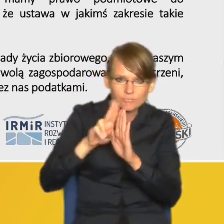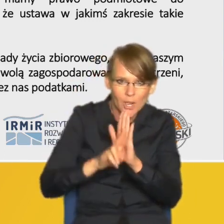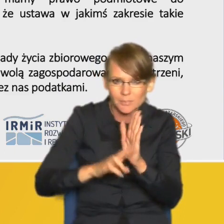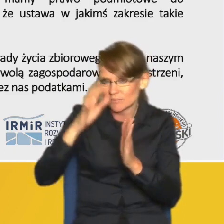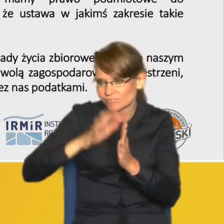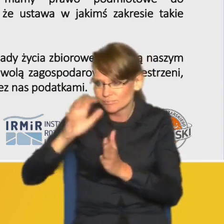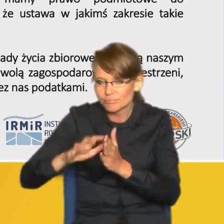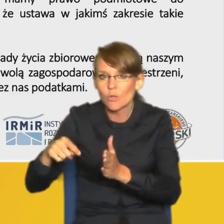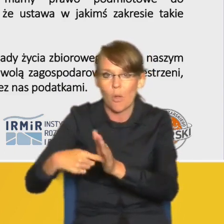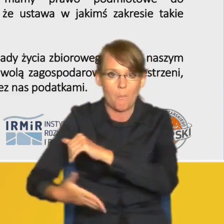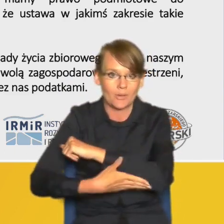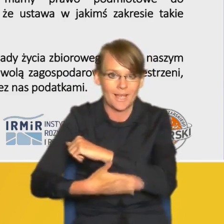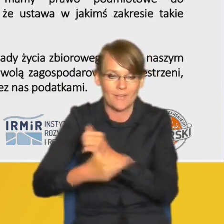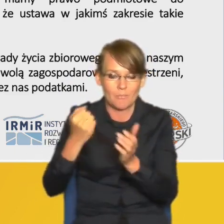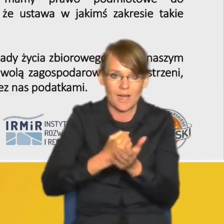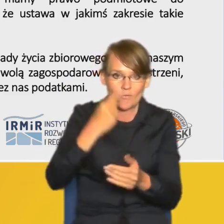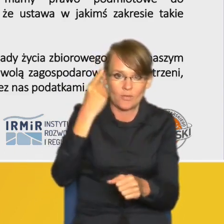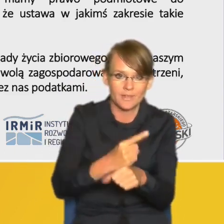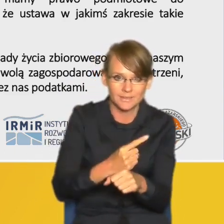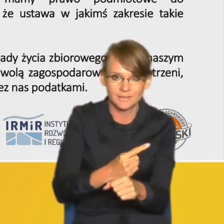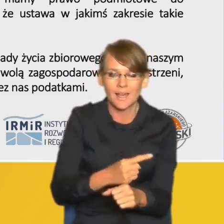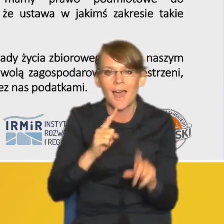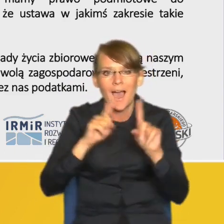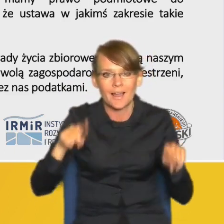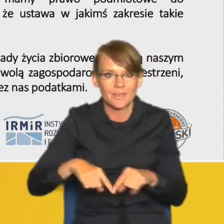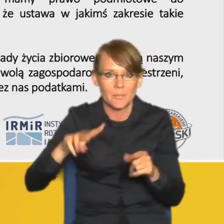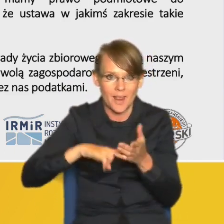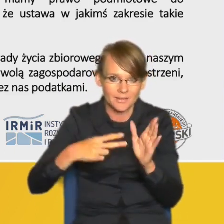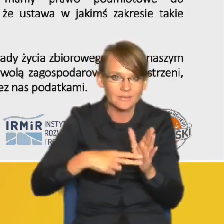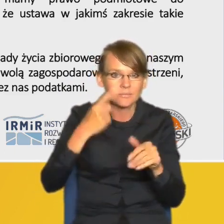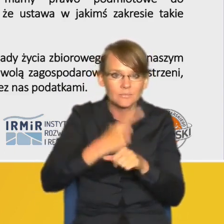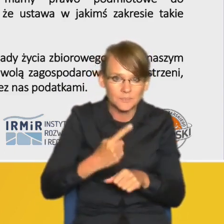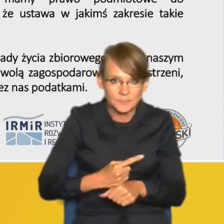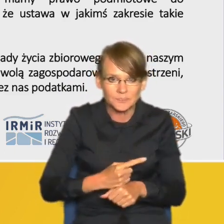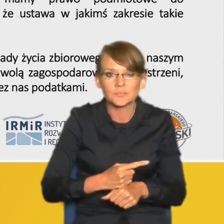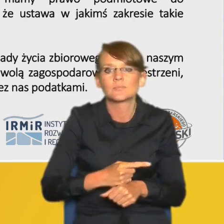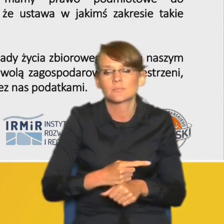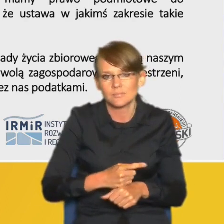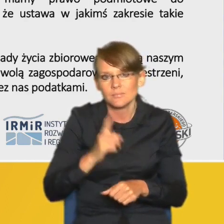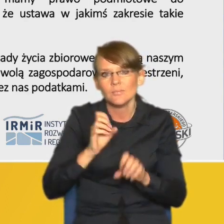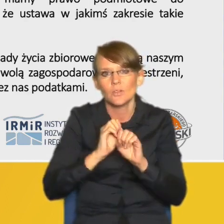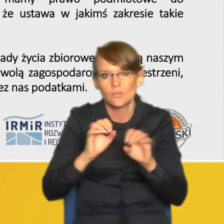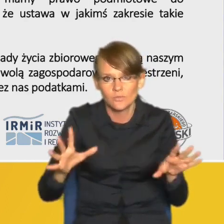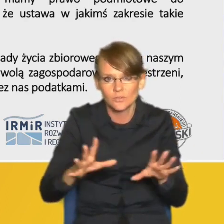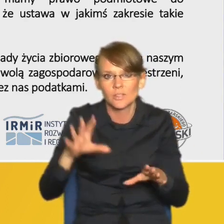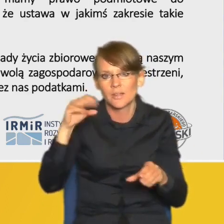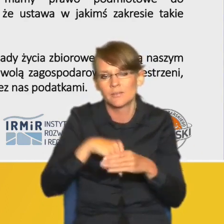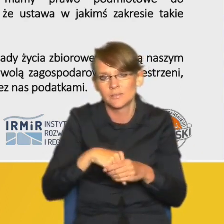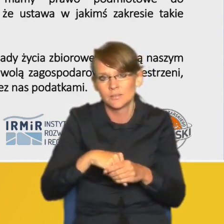decyzji prawnych podejmowanych w aktach planistycznych przy oczywiście dużym zakresie